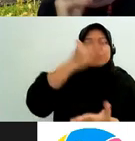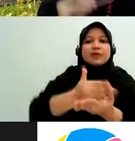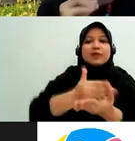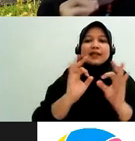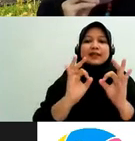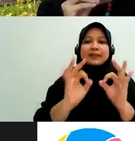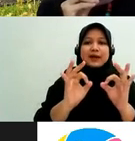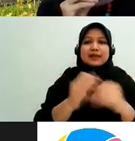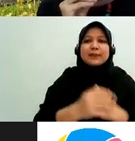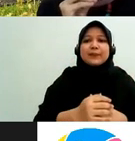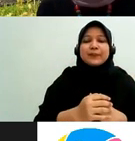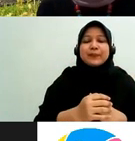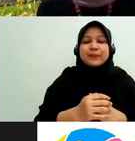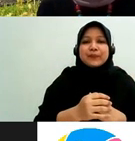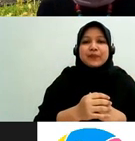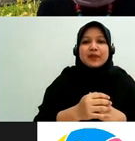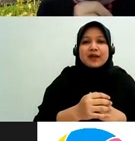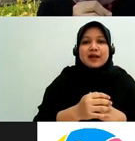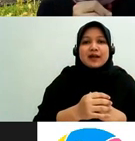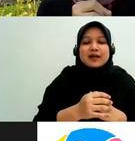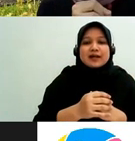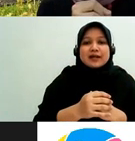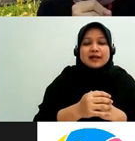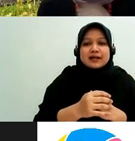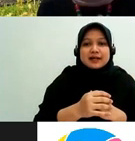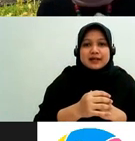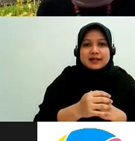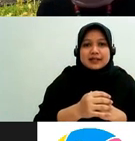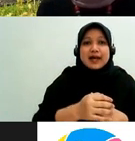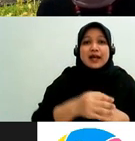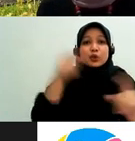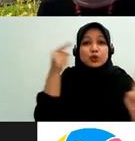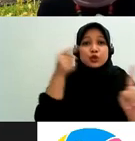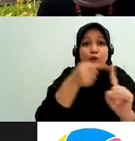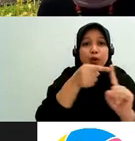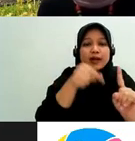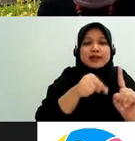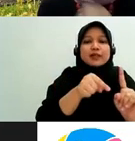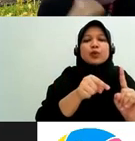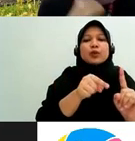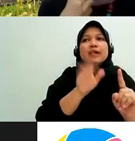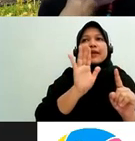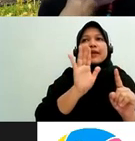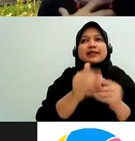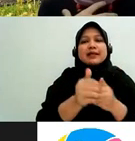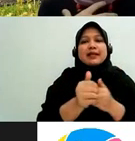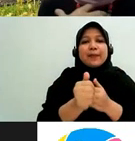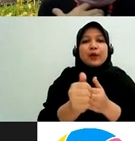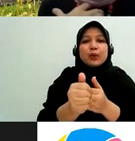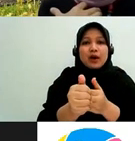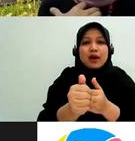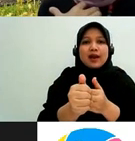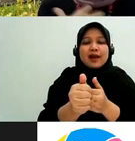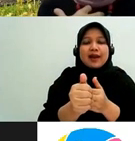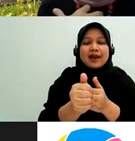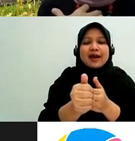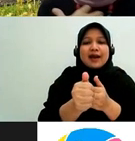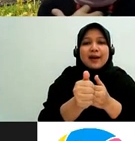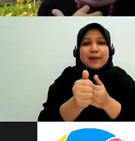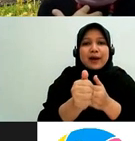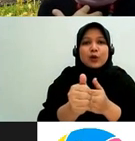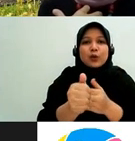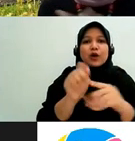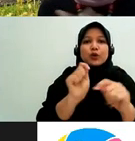ini adalah penunjuk arah direction atau navigasi ketika kita membuat